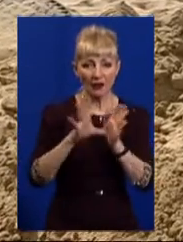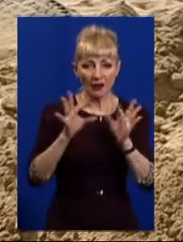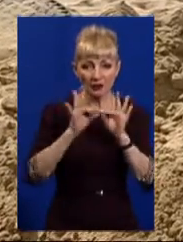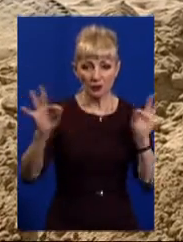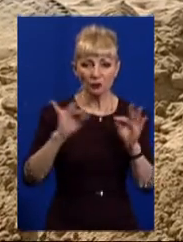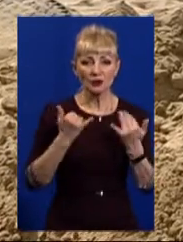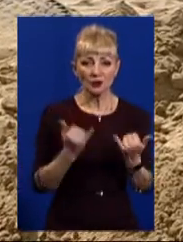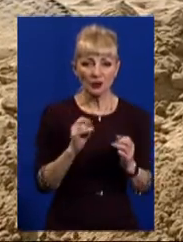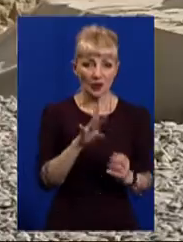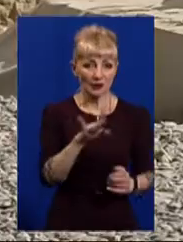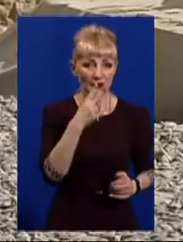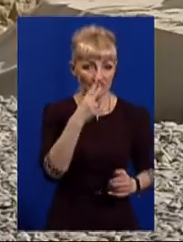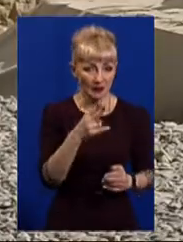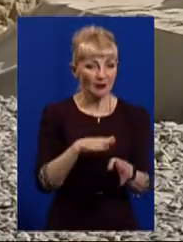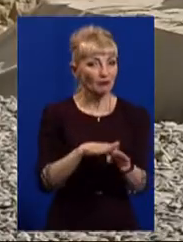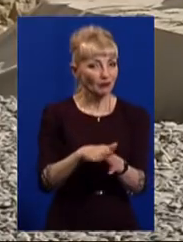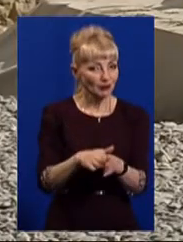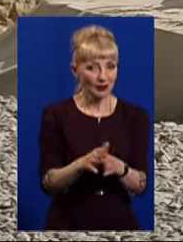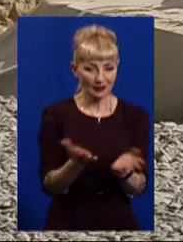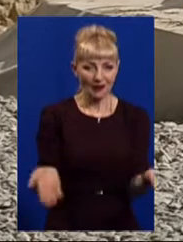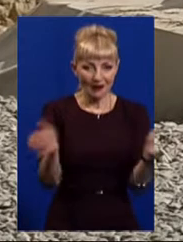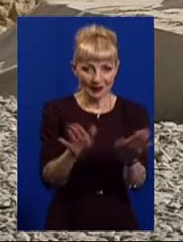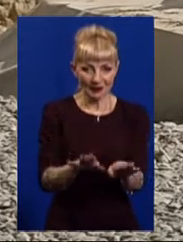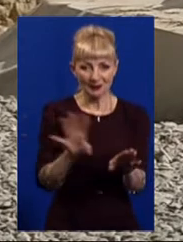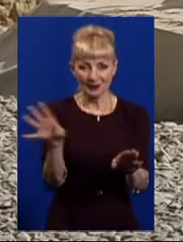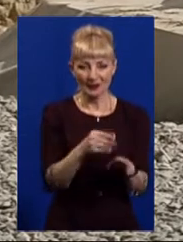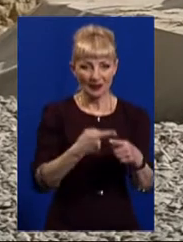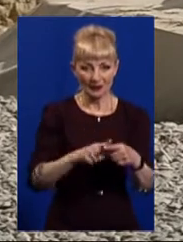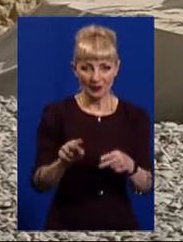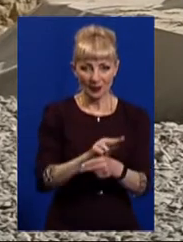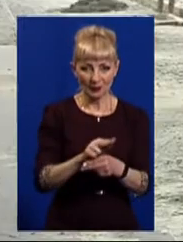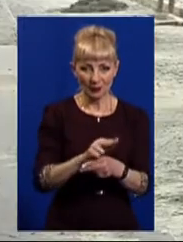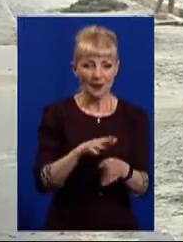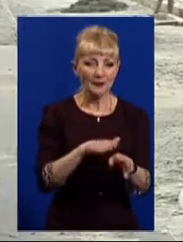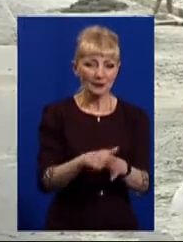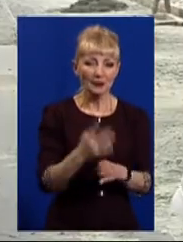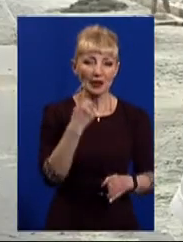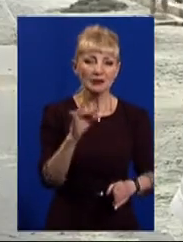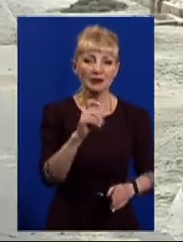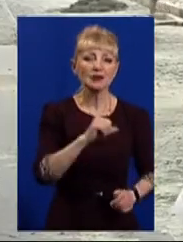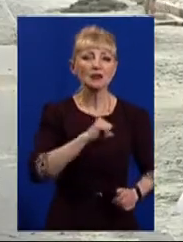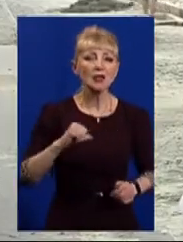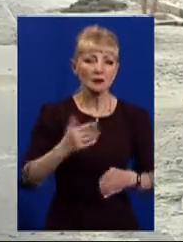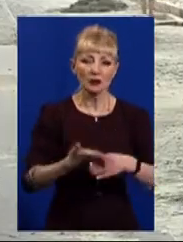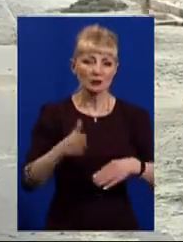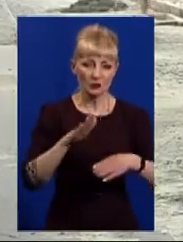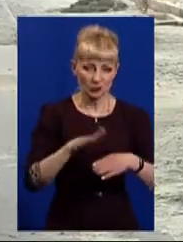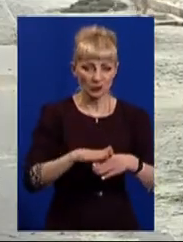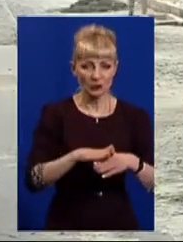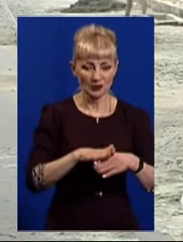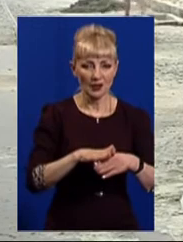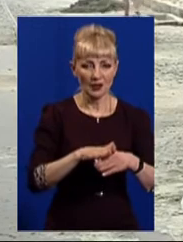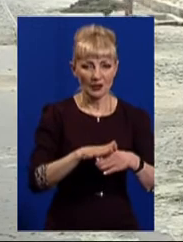зараз, як ви бачите, зроблена засипка всіх цих комунікацій. Тобто виконали один з найскладніших елементів реконструкції.